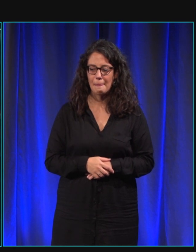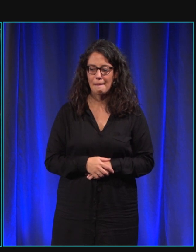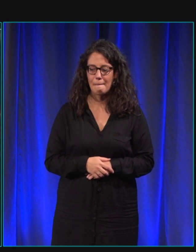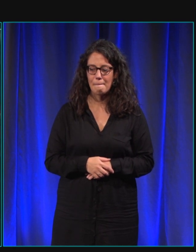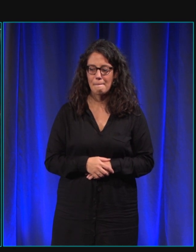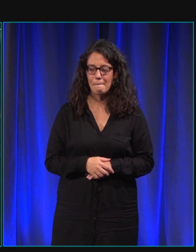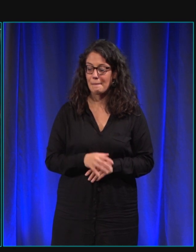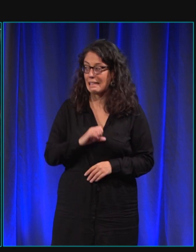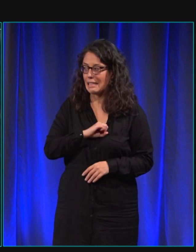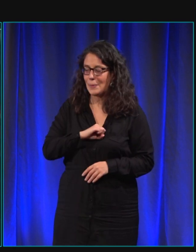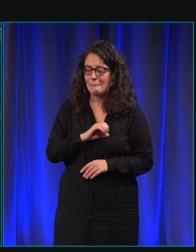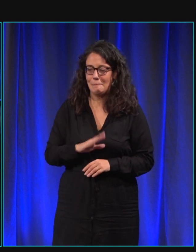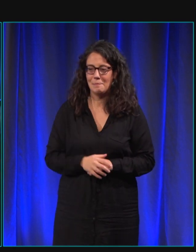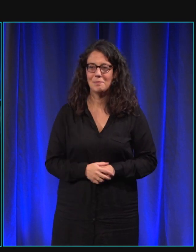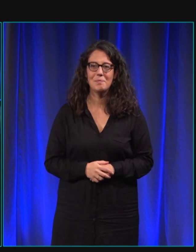Désolée, j'ai